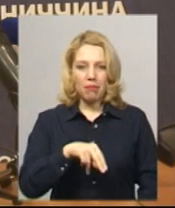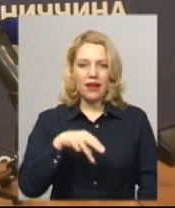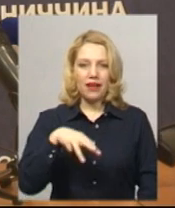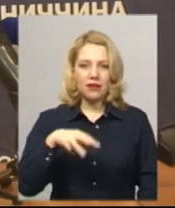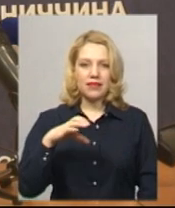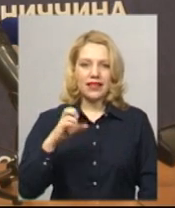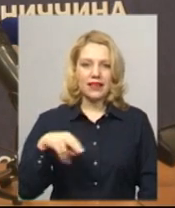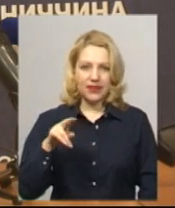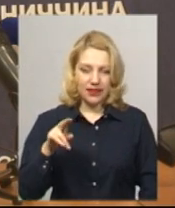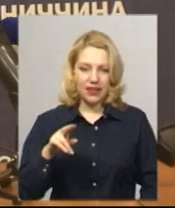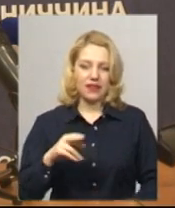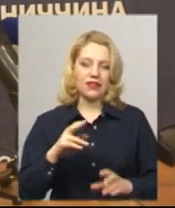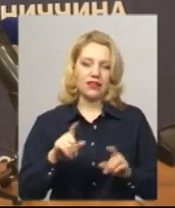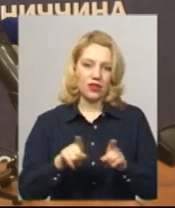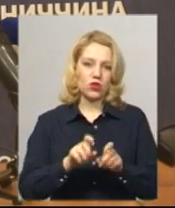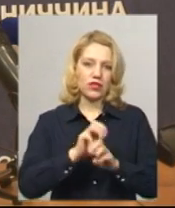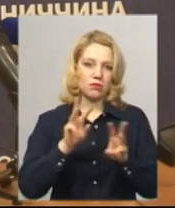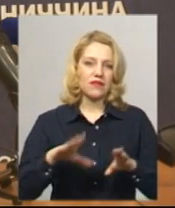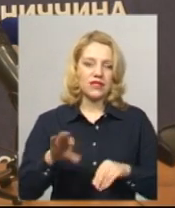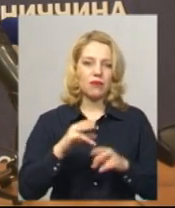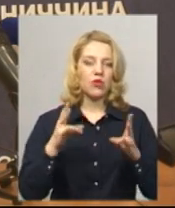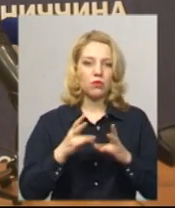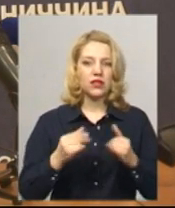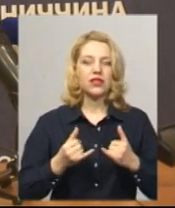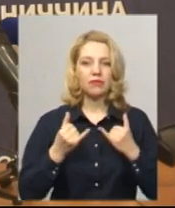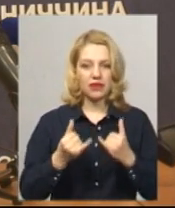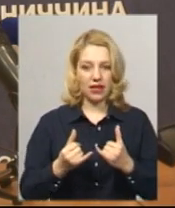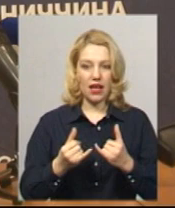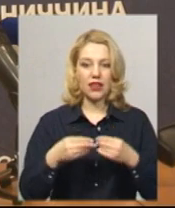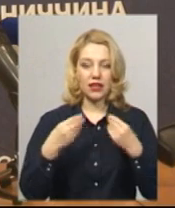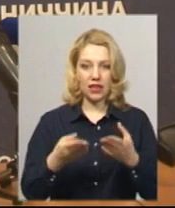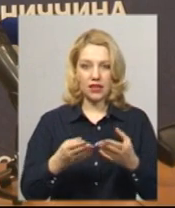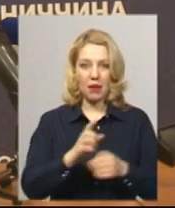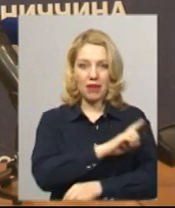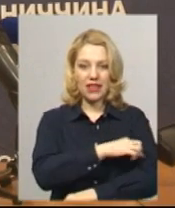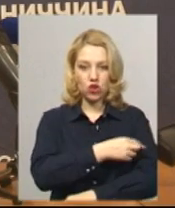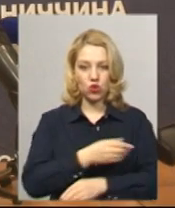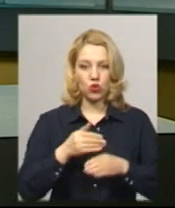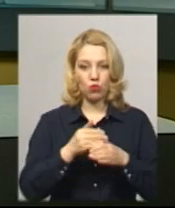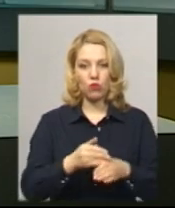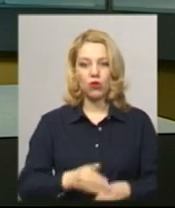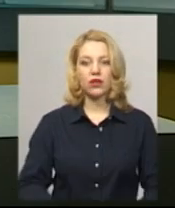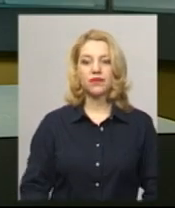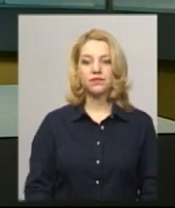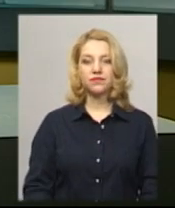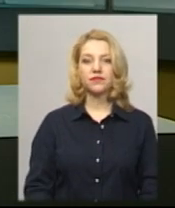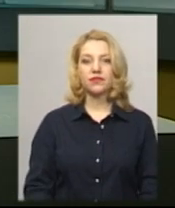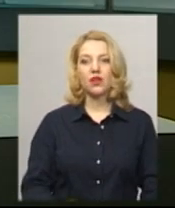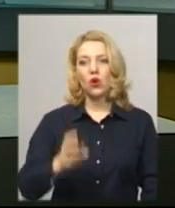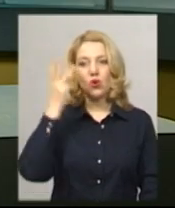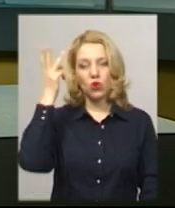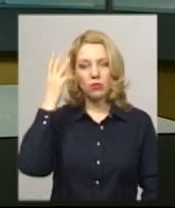також забезпечені всім необхідним для надання медичної допомоги. У